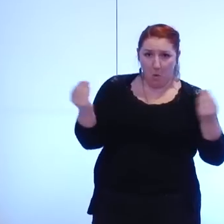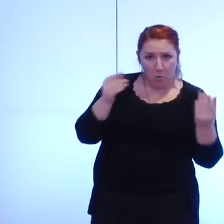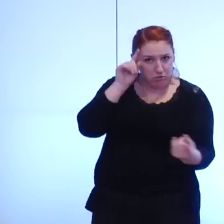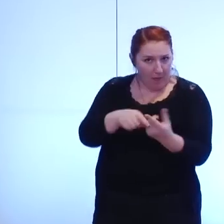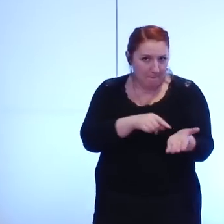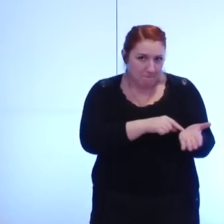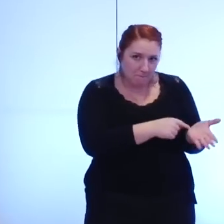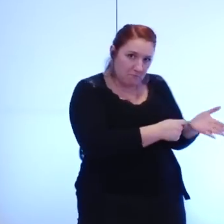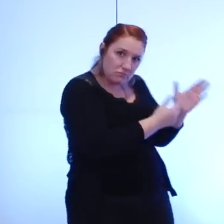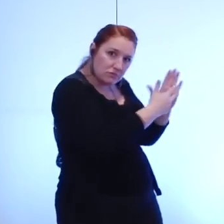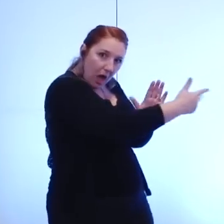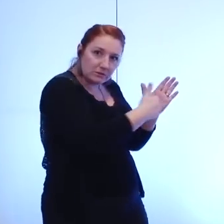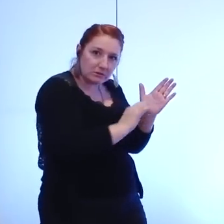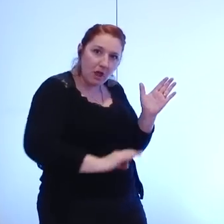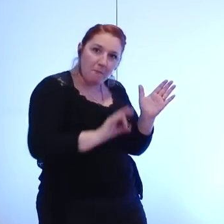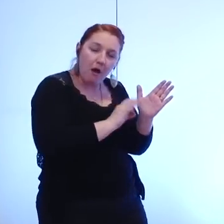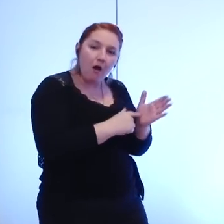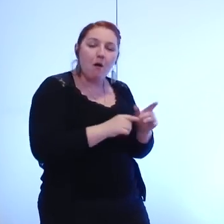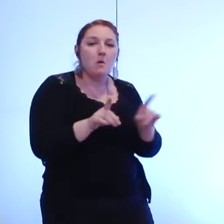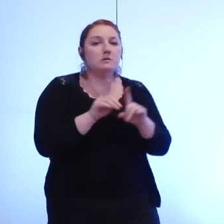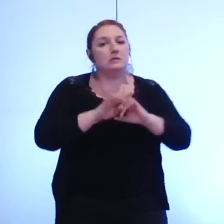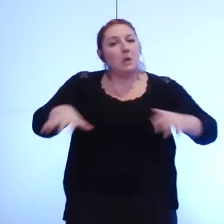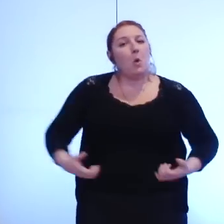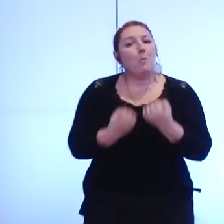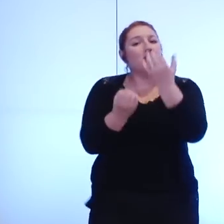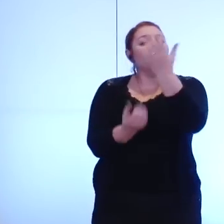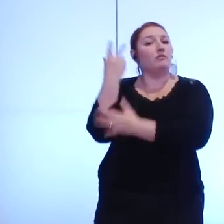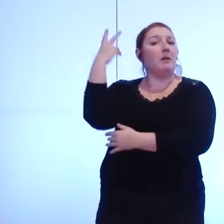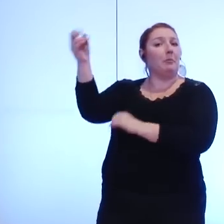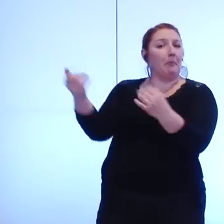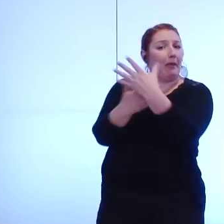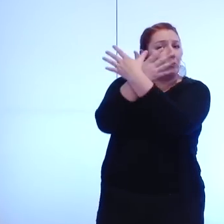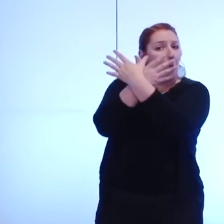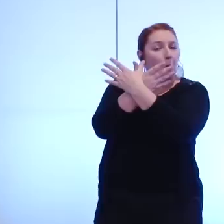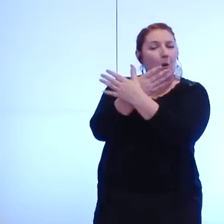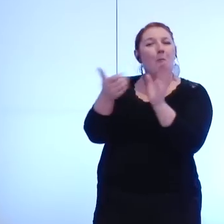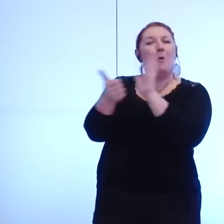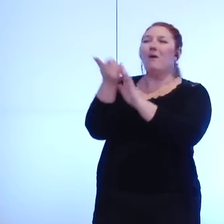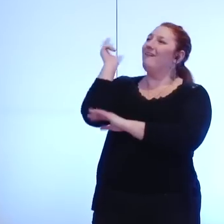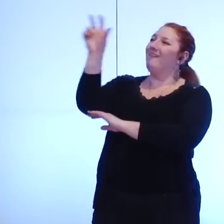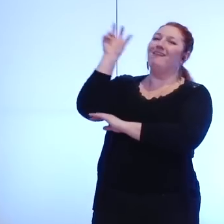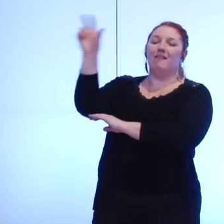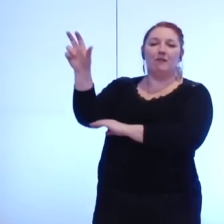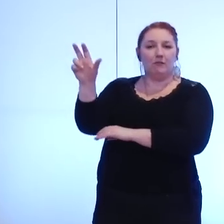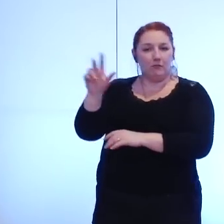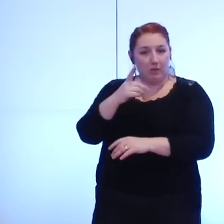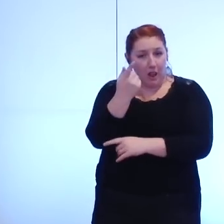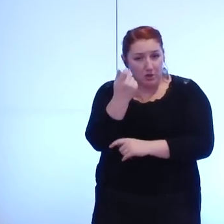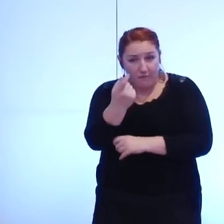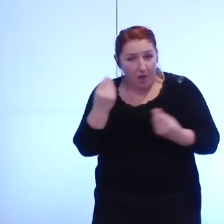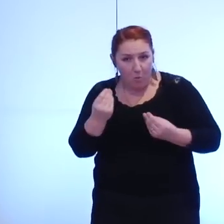comment seront financées les nouvelles compétences de la métro nous n'en savons rien nous n'en savons rien et ce n'est pas écrit